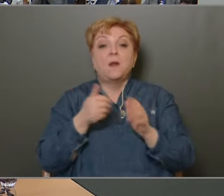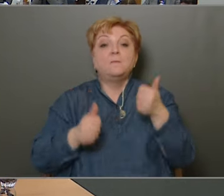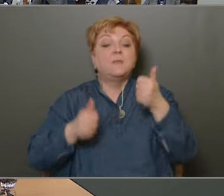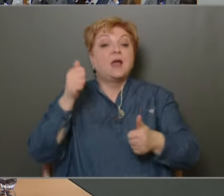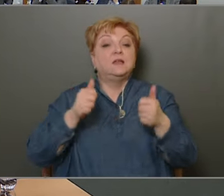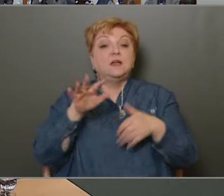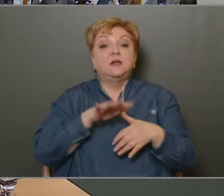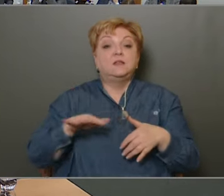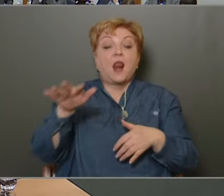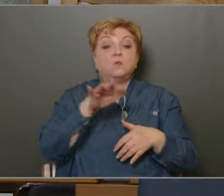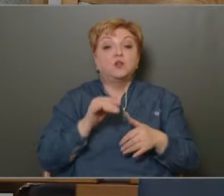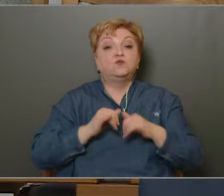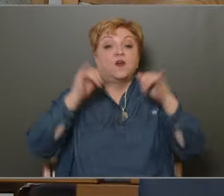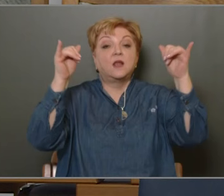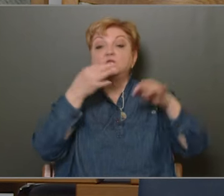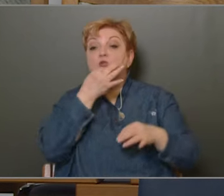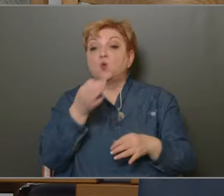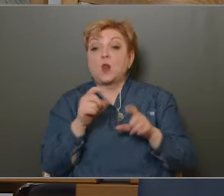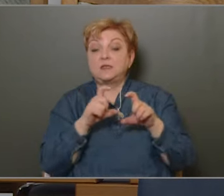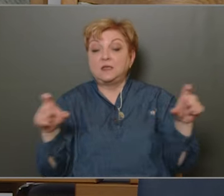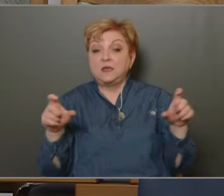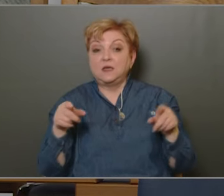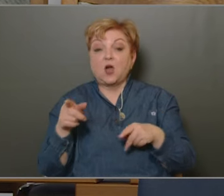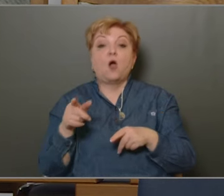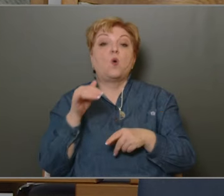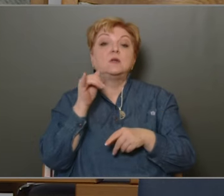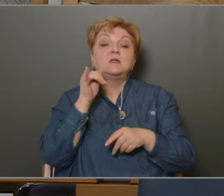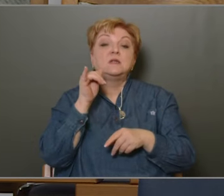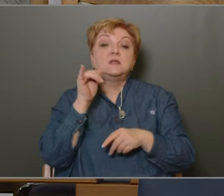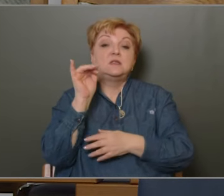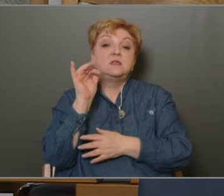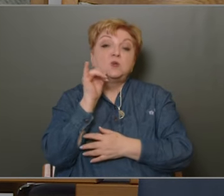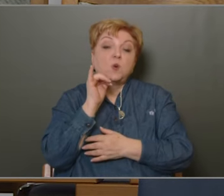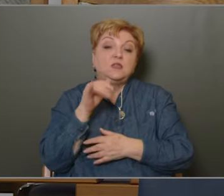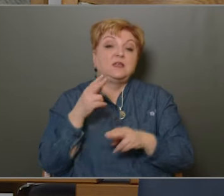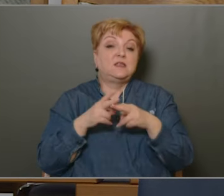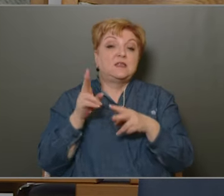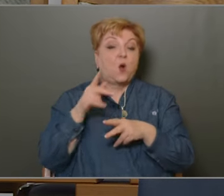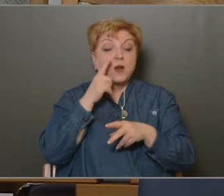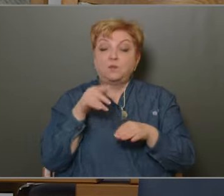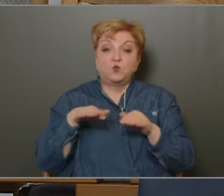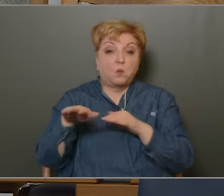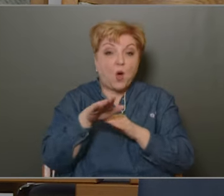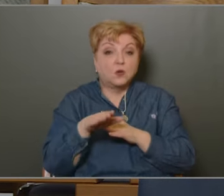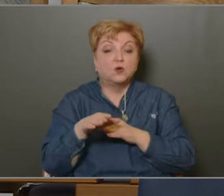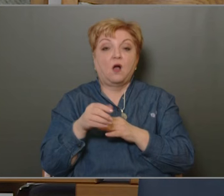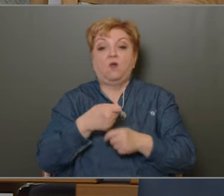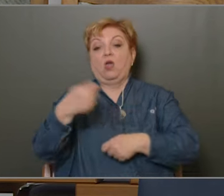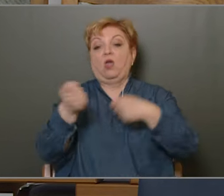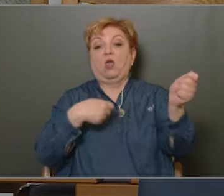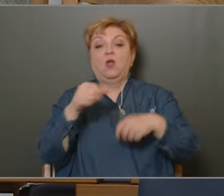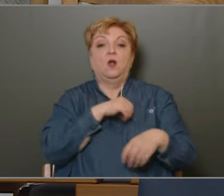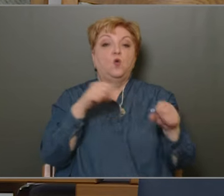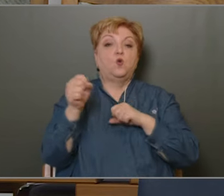fejlesztéséről szól a cikk? Az a település, ahol zöldé, tisztává kell tenni, ahol nem lehet parkolni, ahol kótyavetyélik az